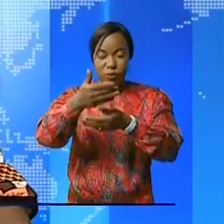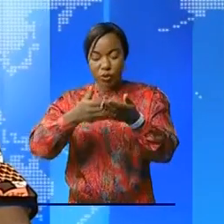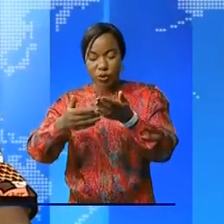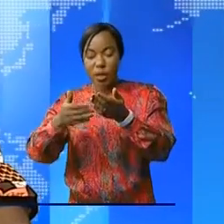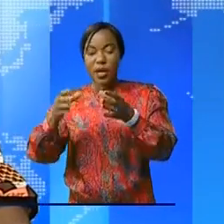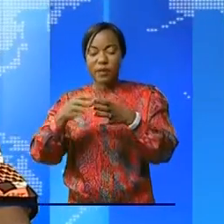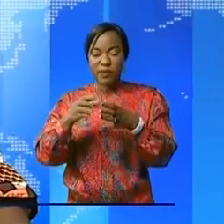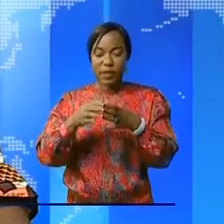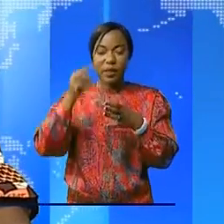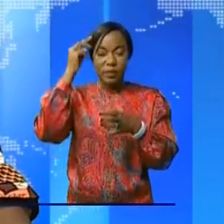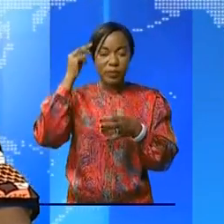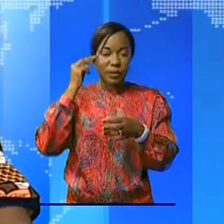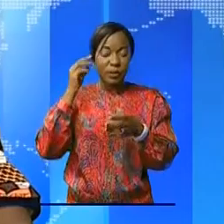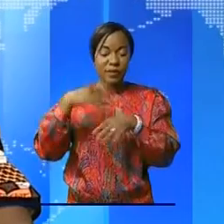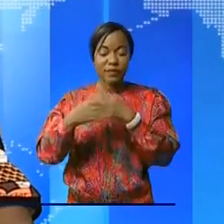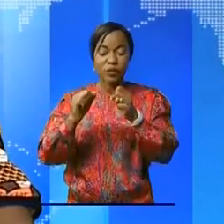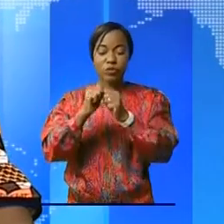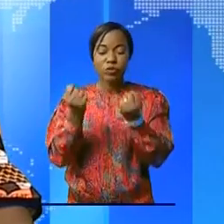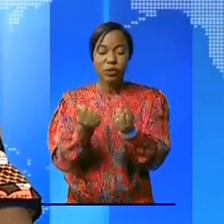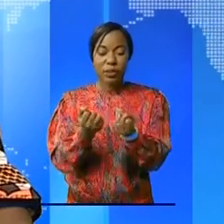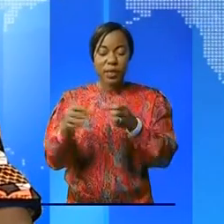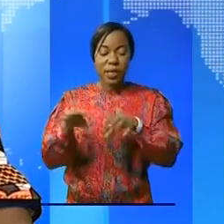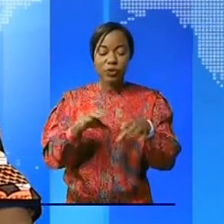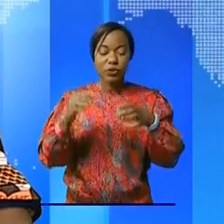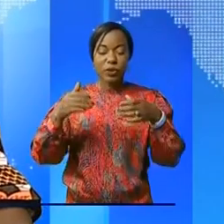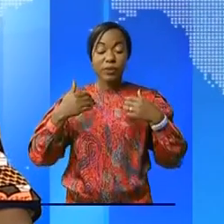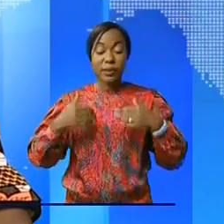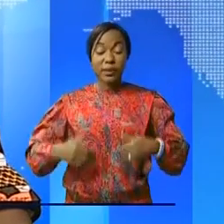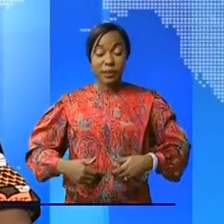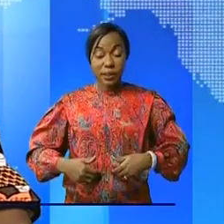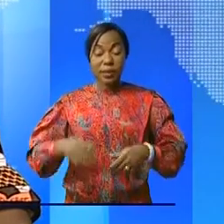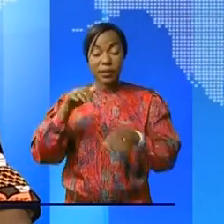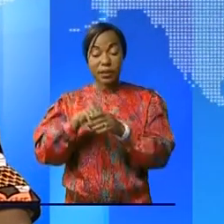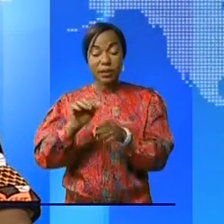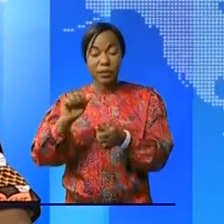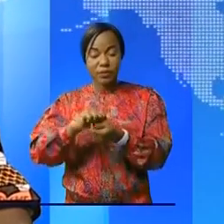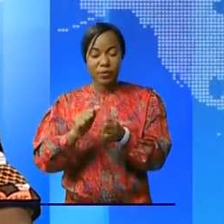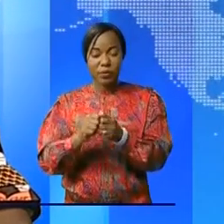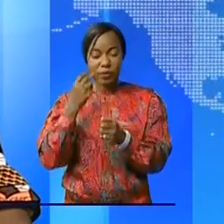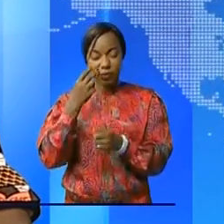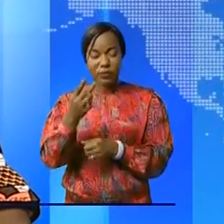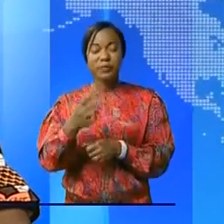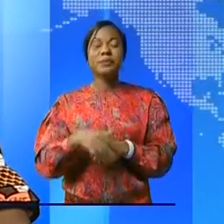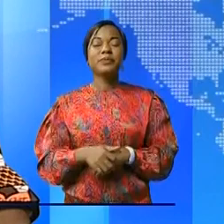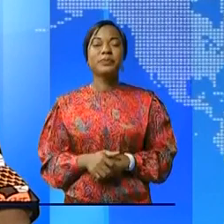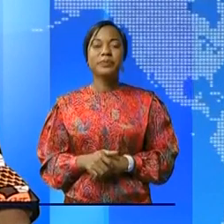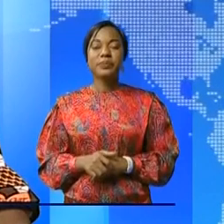avec le ministre des Affaires sociales et actions humanitaires à ces sujets. Edith Jala nous en parle.